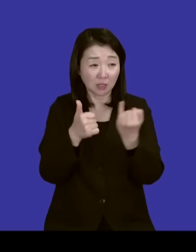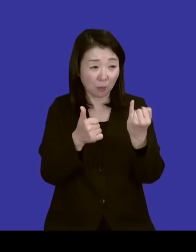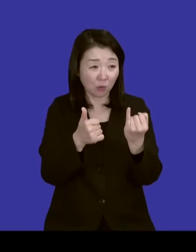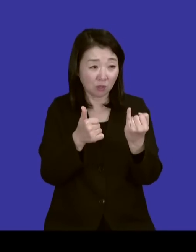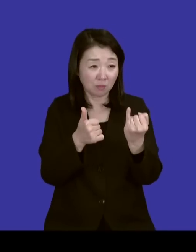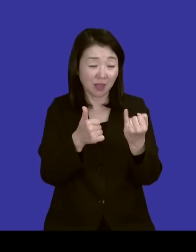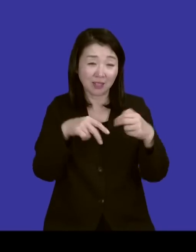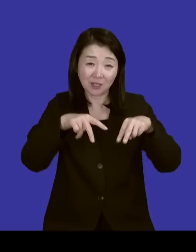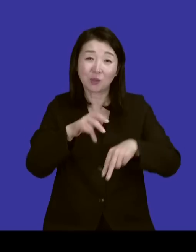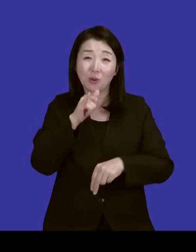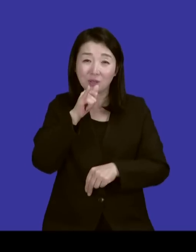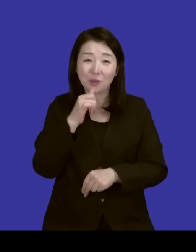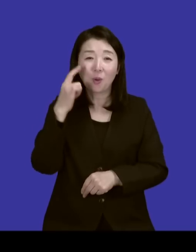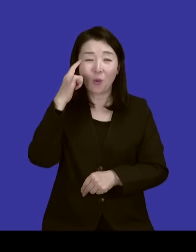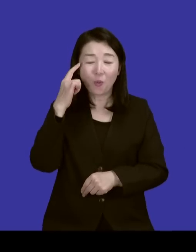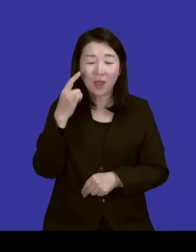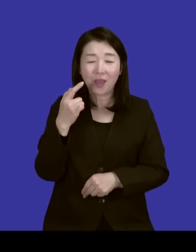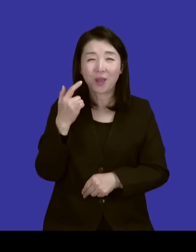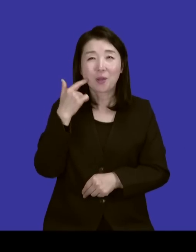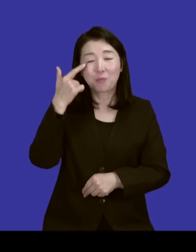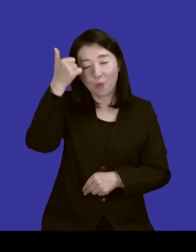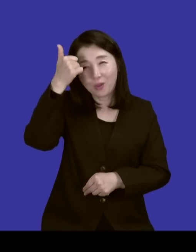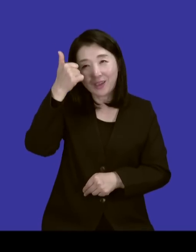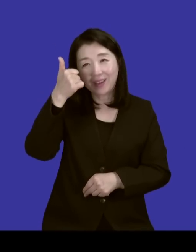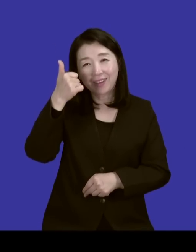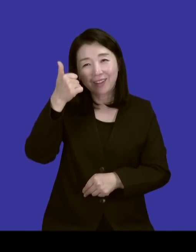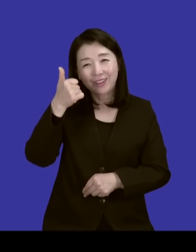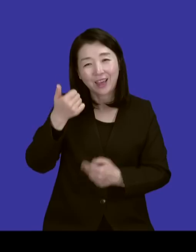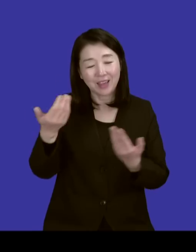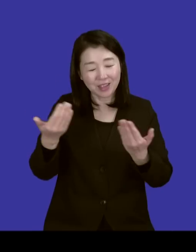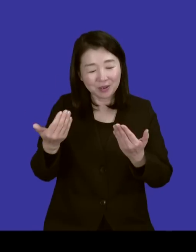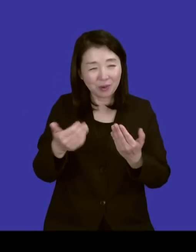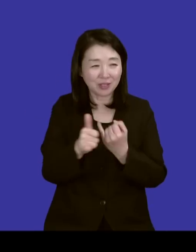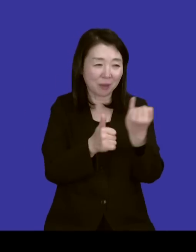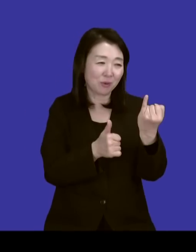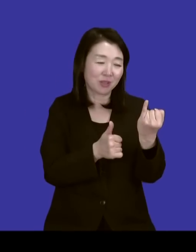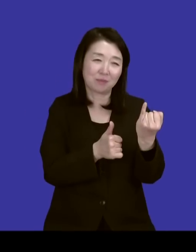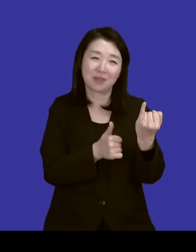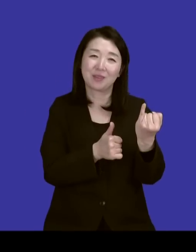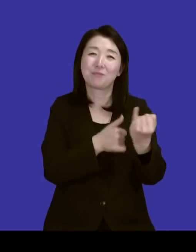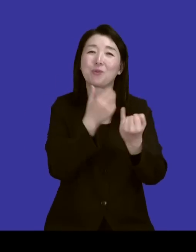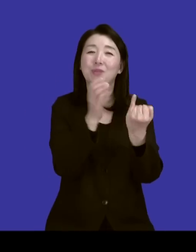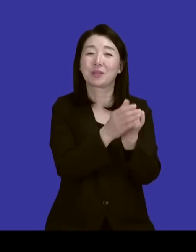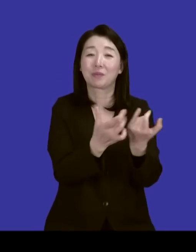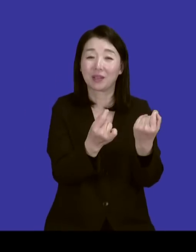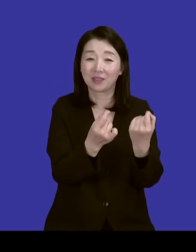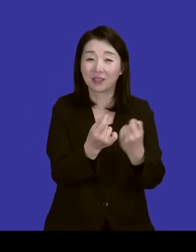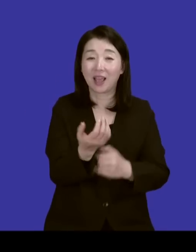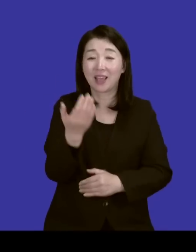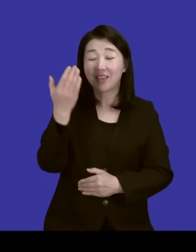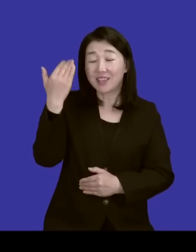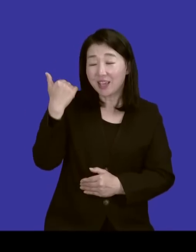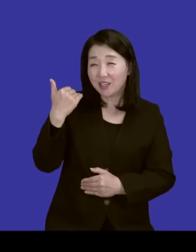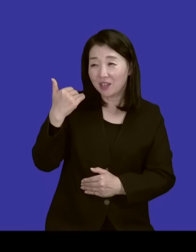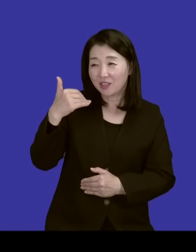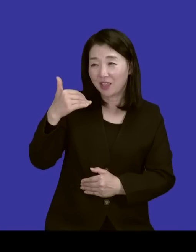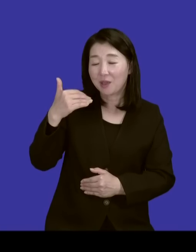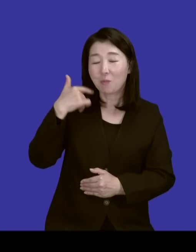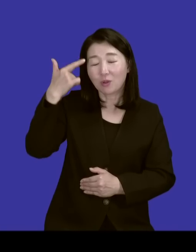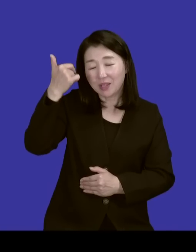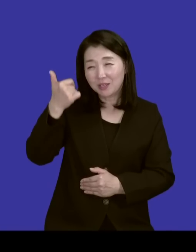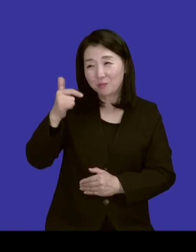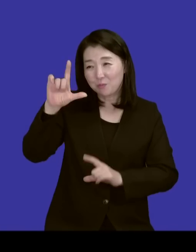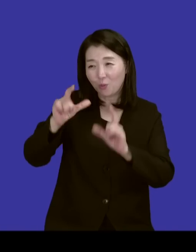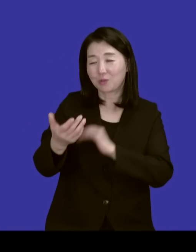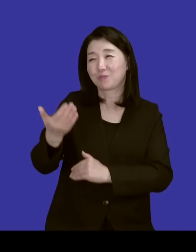목사님 사모님들이 다 하시는 거라고 봐요. 사실은 얼마나 그리고 그 전에 비포의 조화문이었던 모습을 다 감당하시고